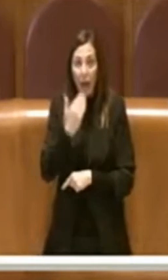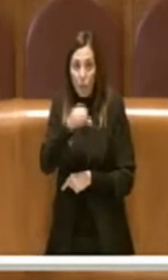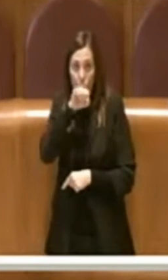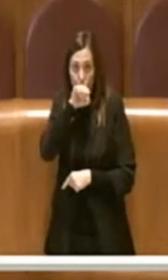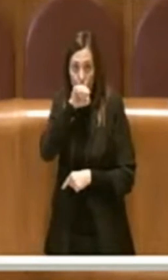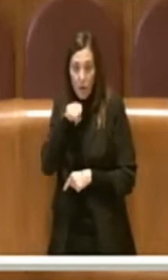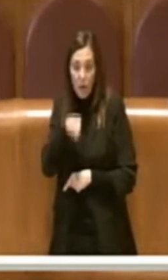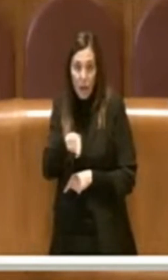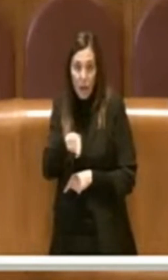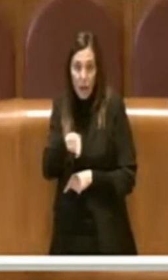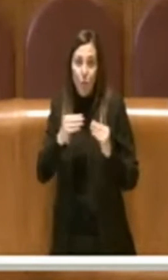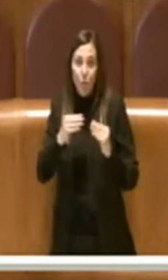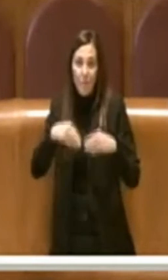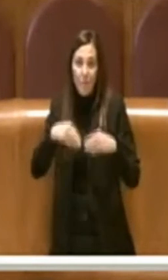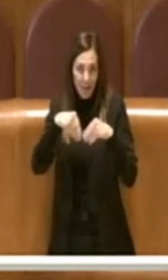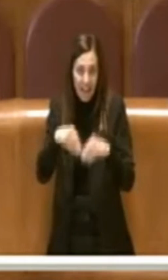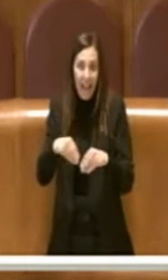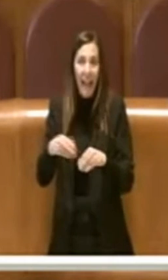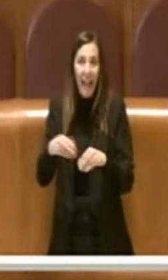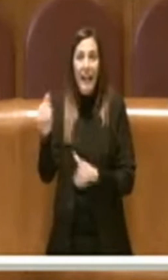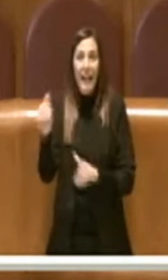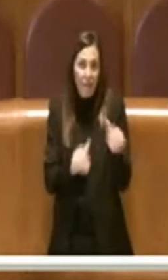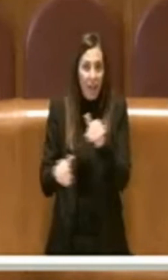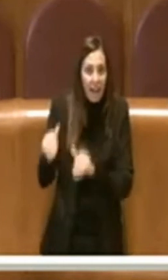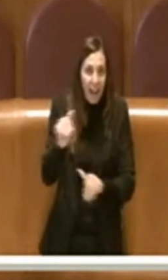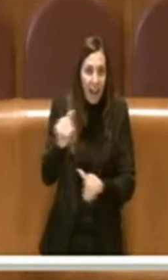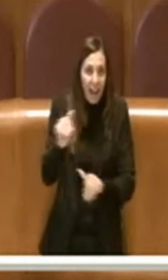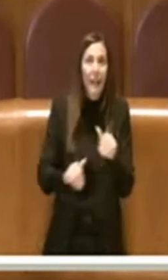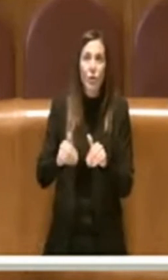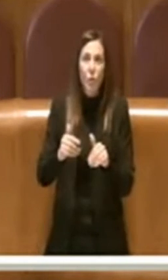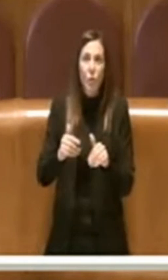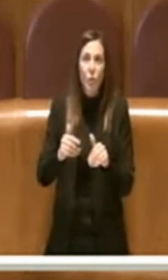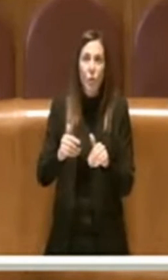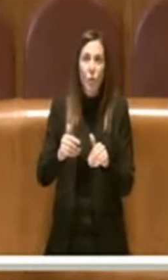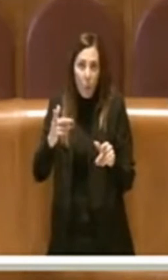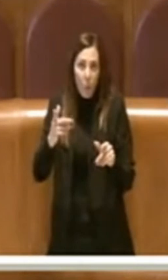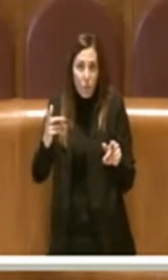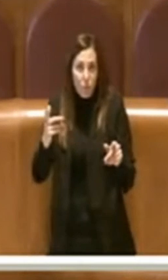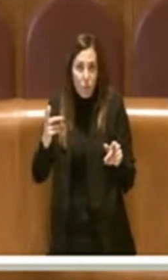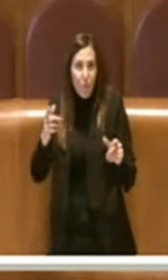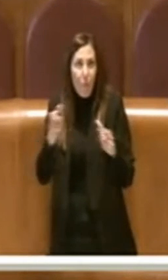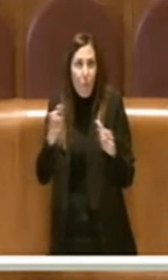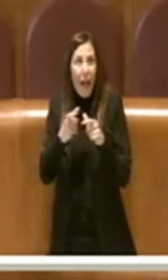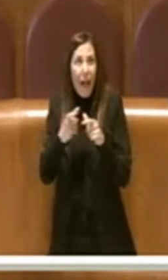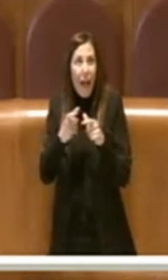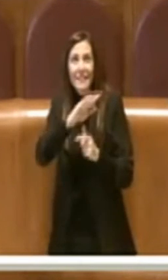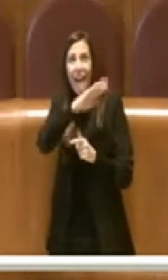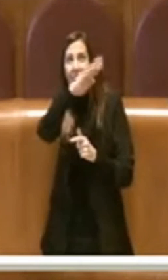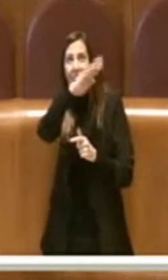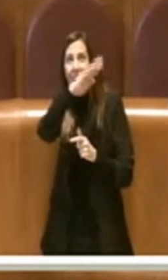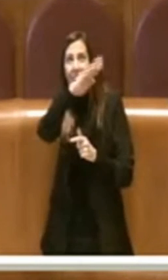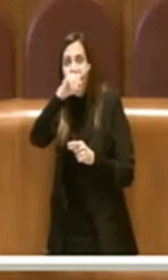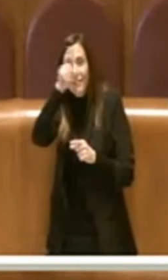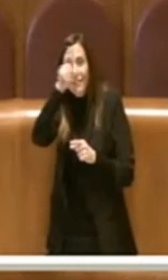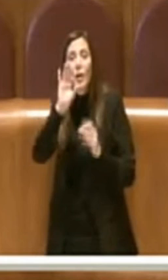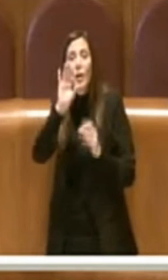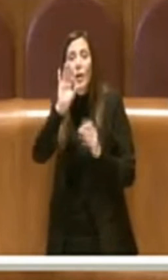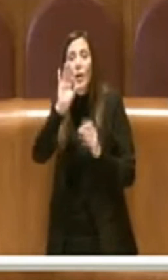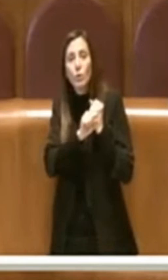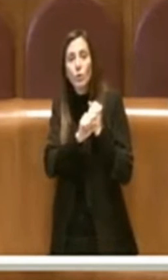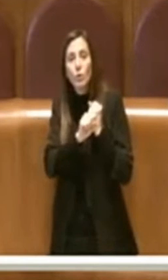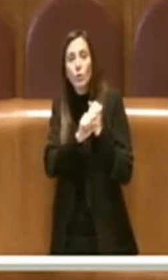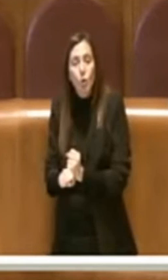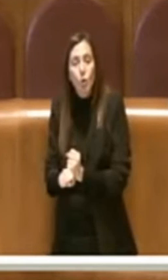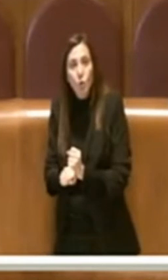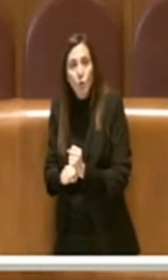attraverso ovviamente i referendum che in altri paesi costituiscono una forma non